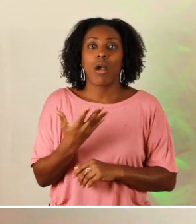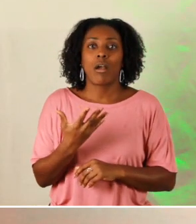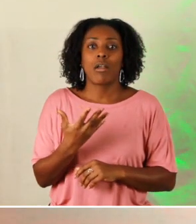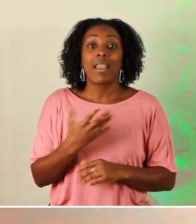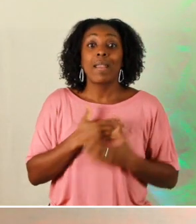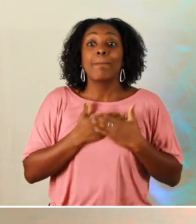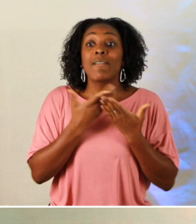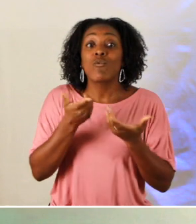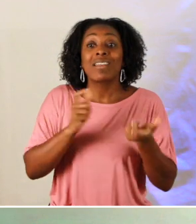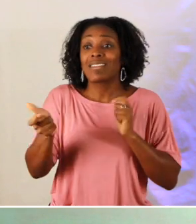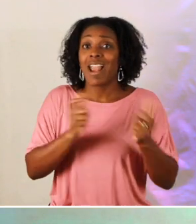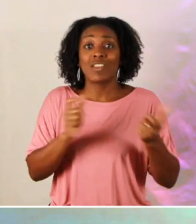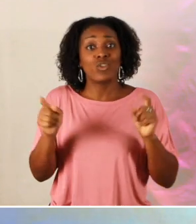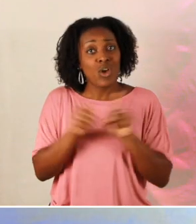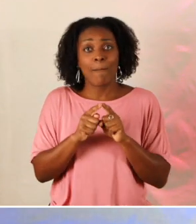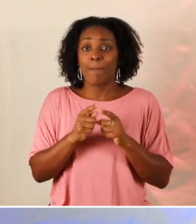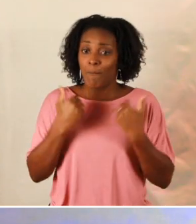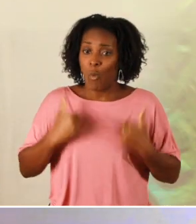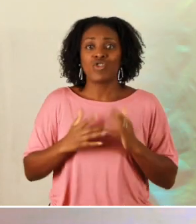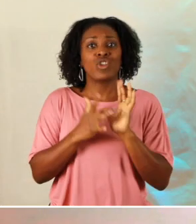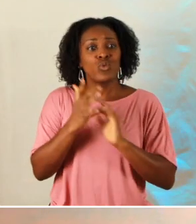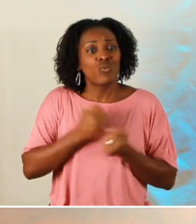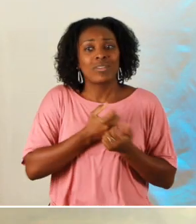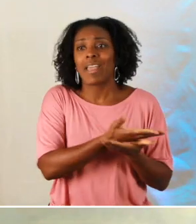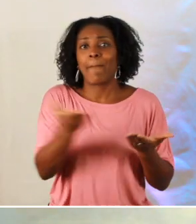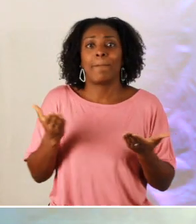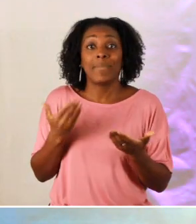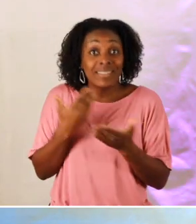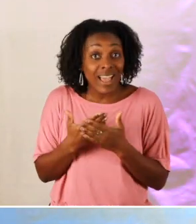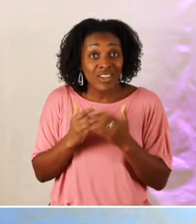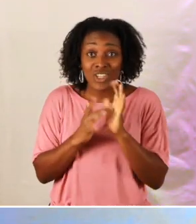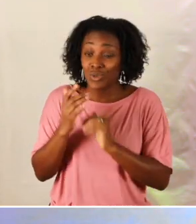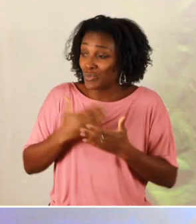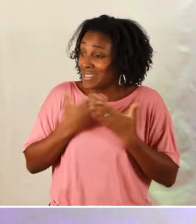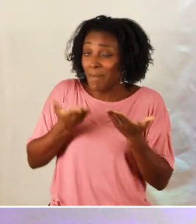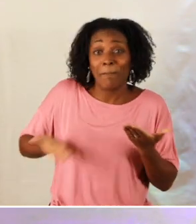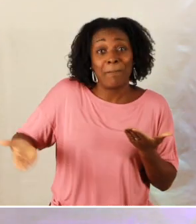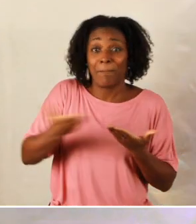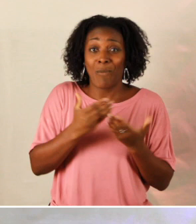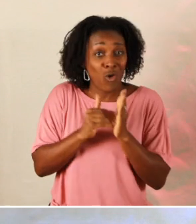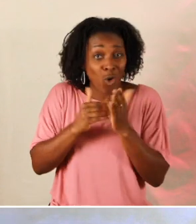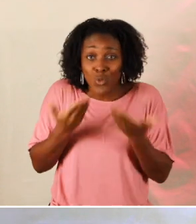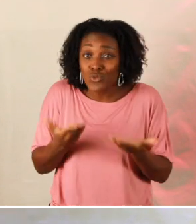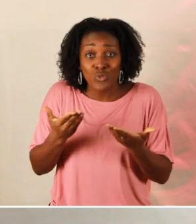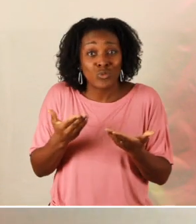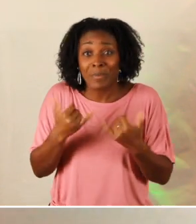comme je vous ai aimé jésus nous a aimé de cette manière là et il nous aime encore aujourd'hui de cette manière là merci seigneur